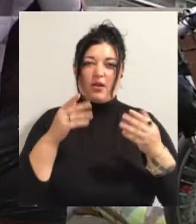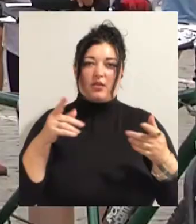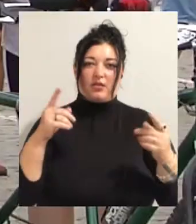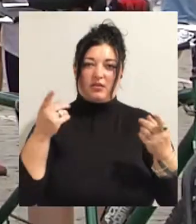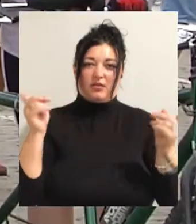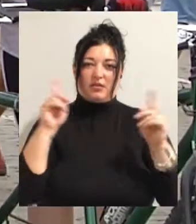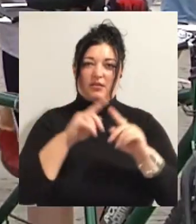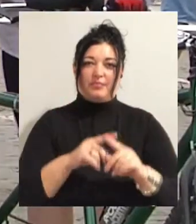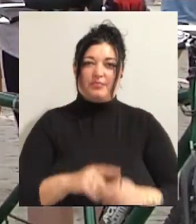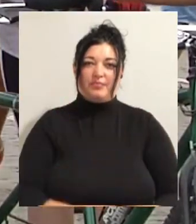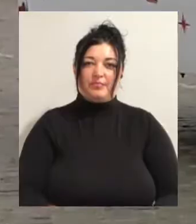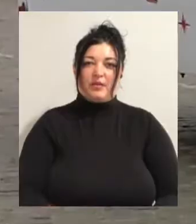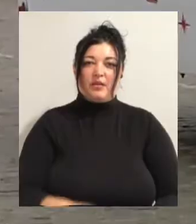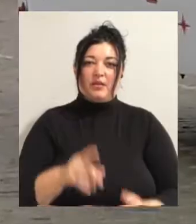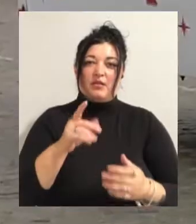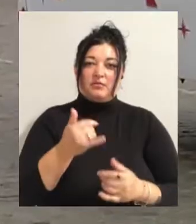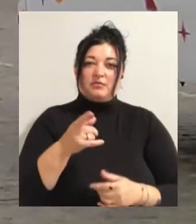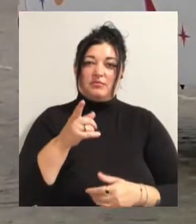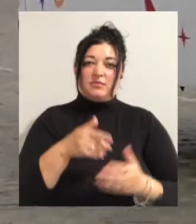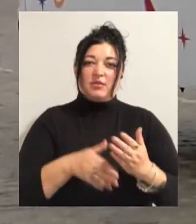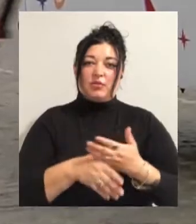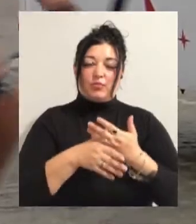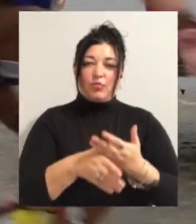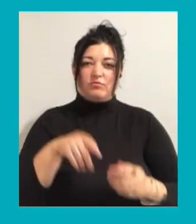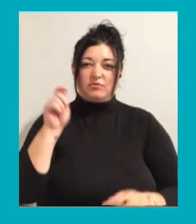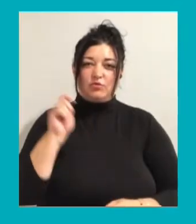тандемах «Бачу, можу, допоможу» стартував в Одесі.